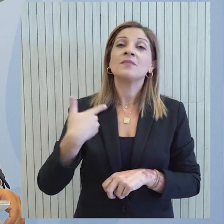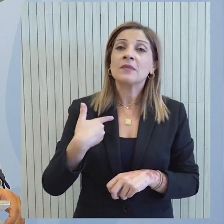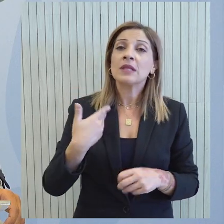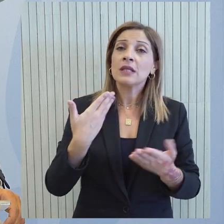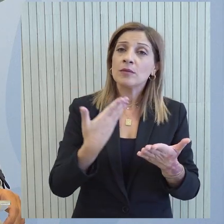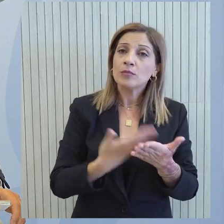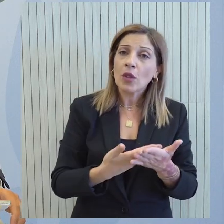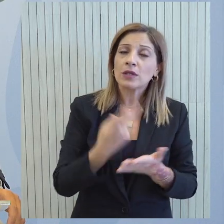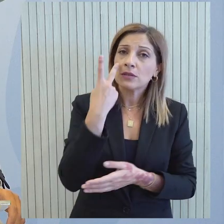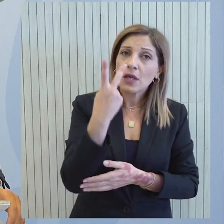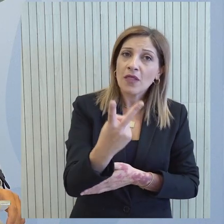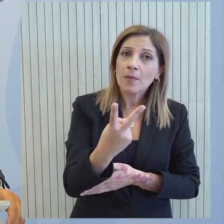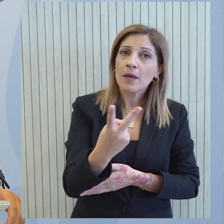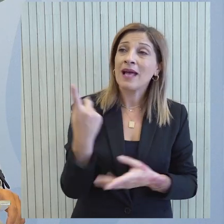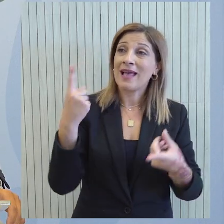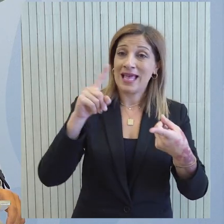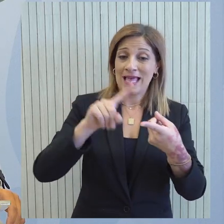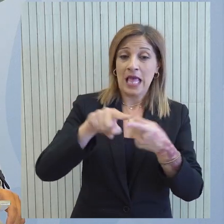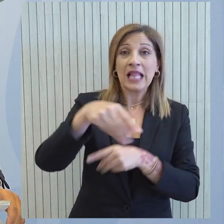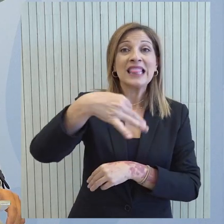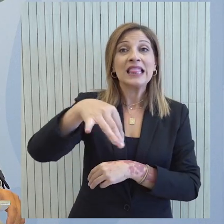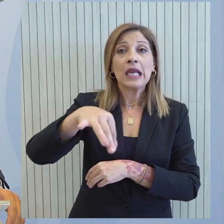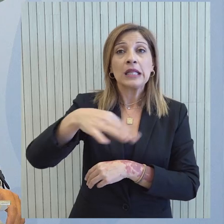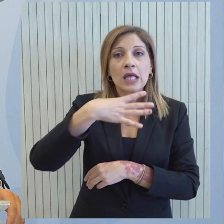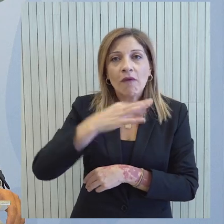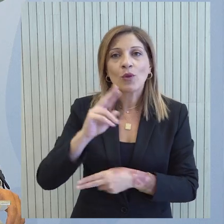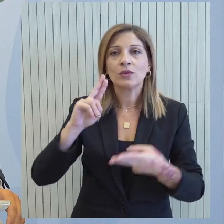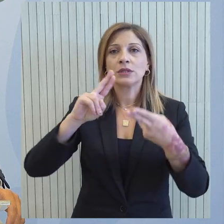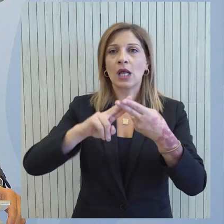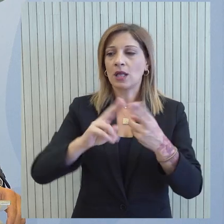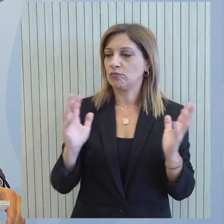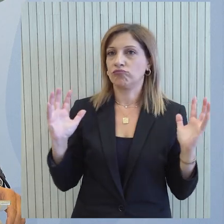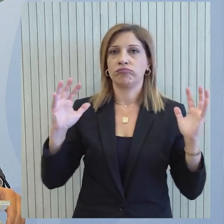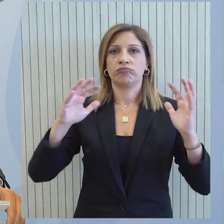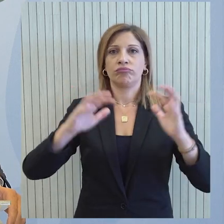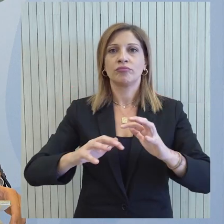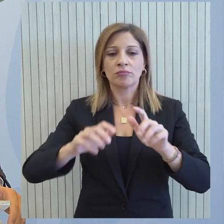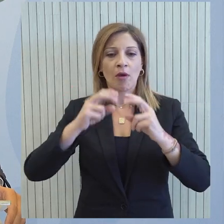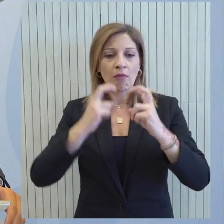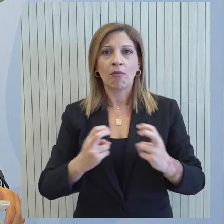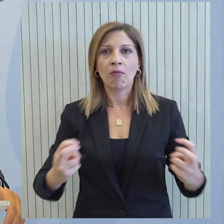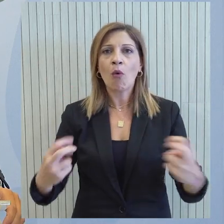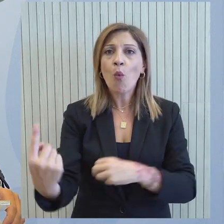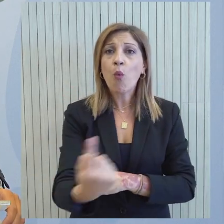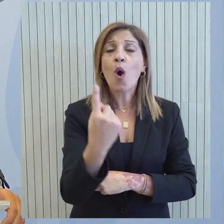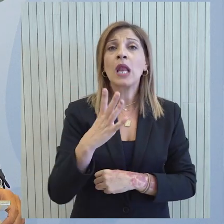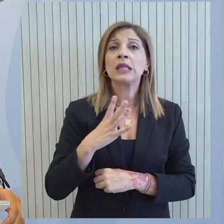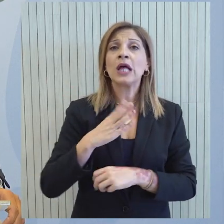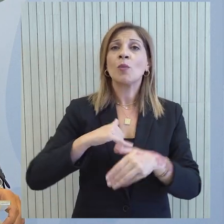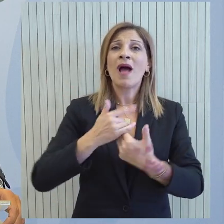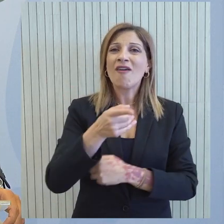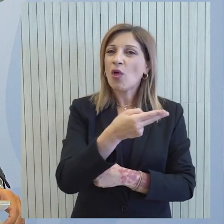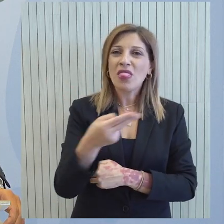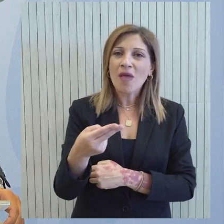οποίο νομίζω αποδεικνύεται είναι ότι η σύσκεψη της ερχόμενης τρίτης μια ευρία σύσκεψη με όλους τους εμπλεκόμενους φορείς που